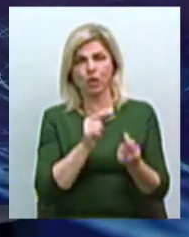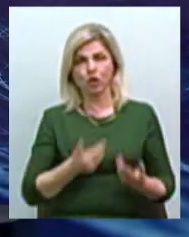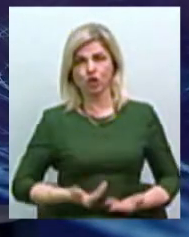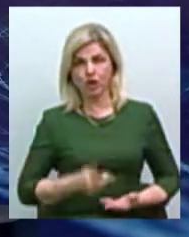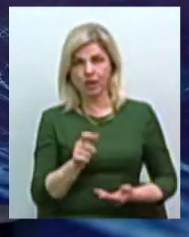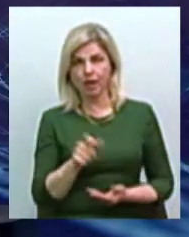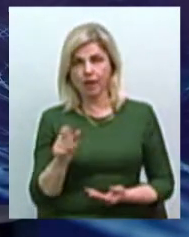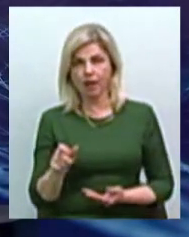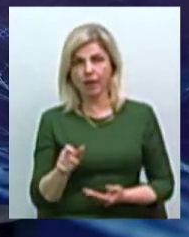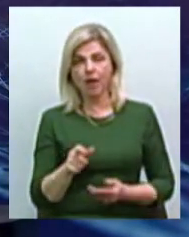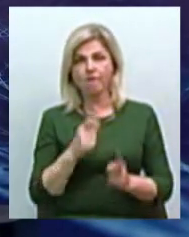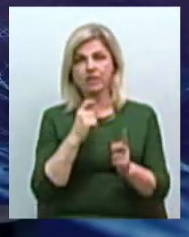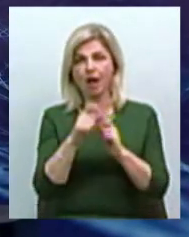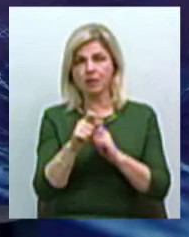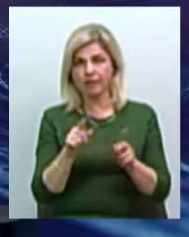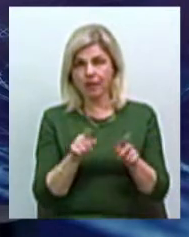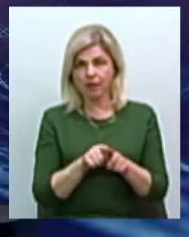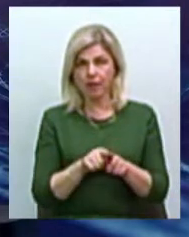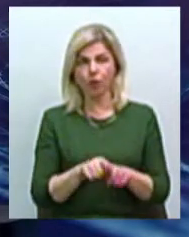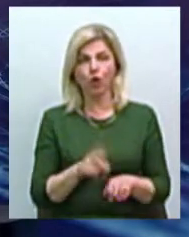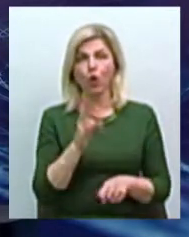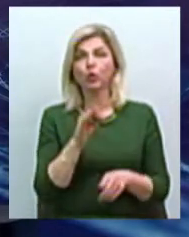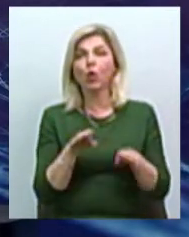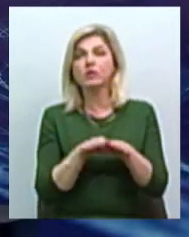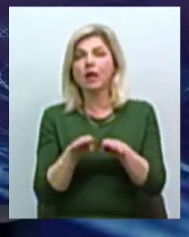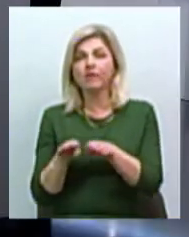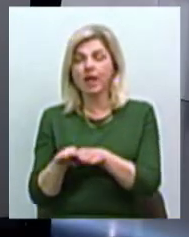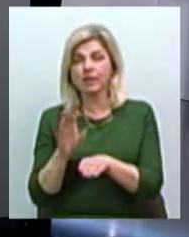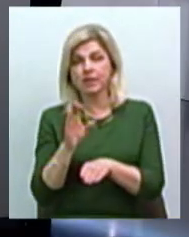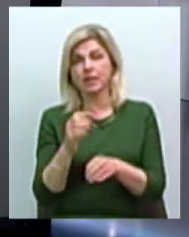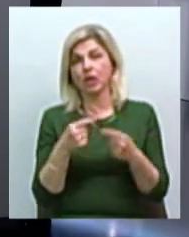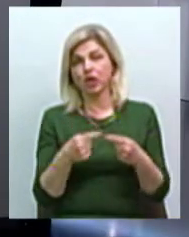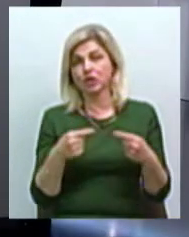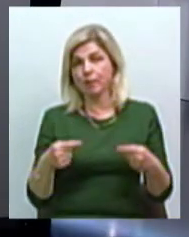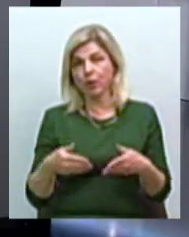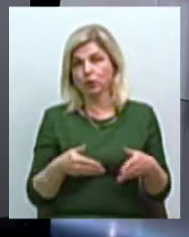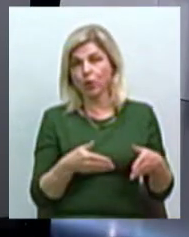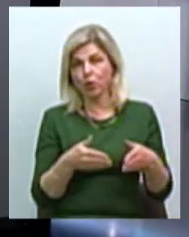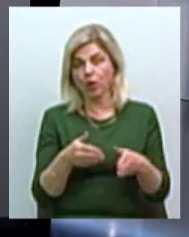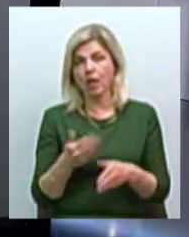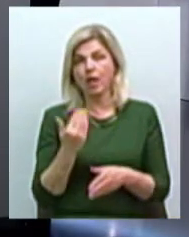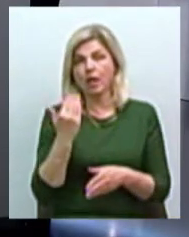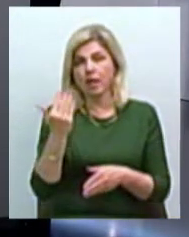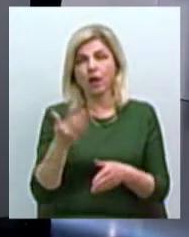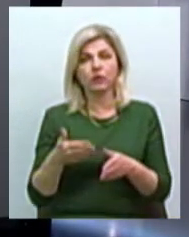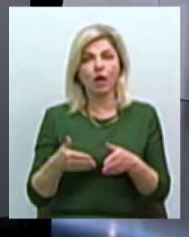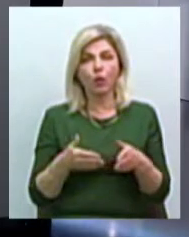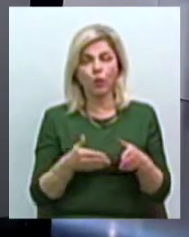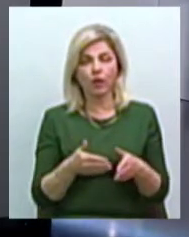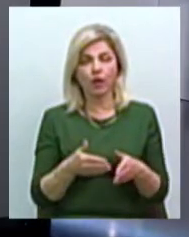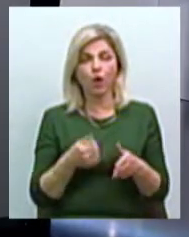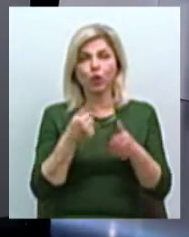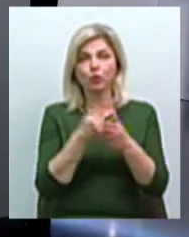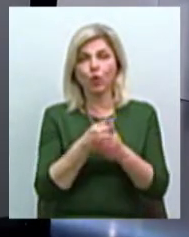висказування, в порівнянні з іншими дорогами, ті дороги. дорогі, допустим, до